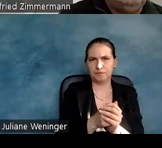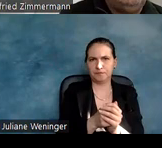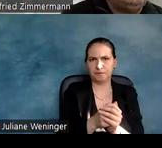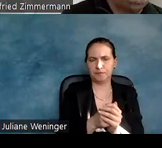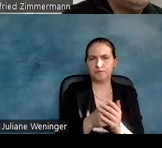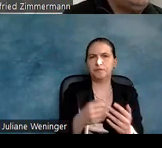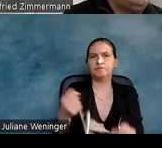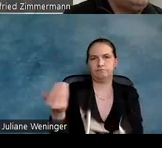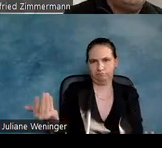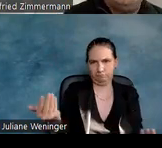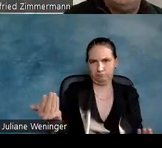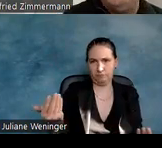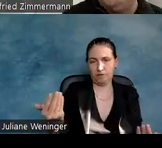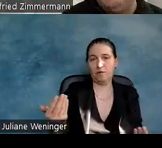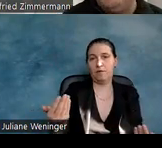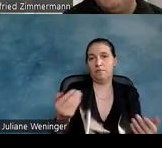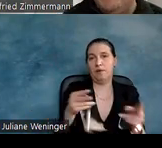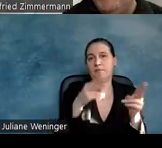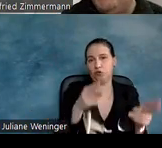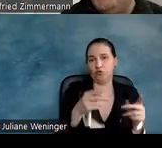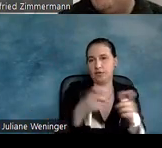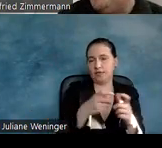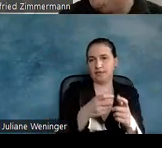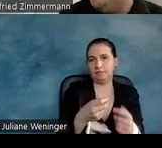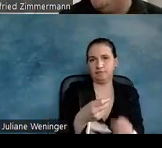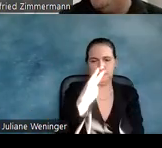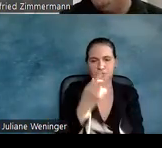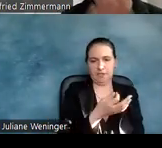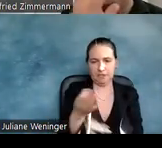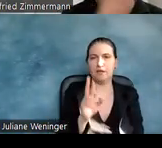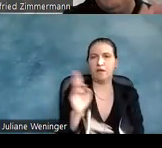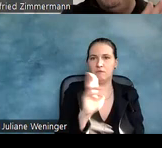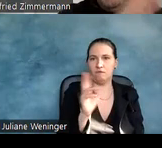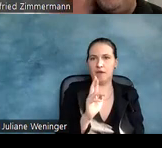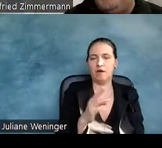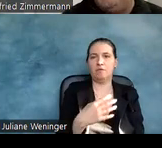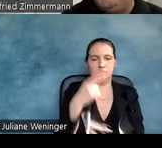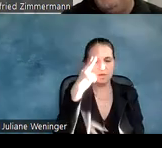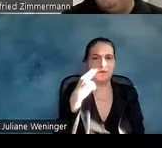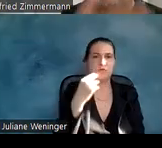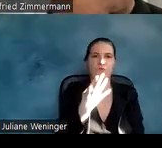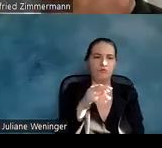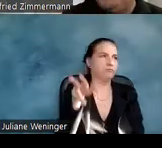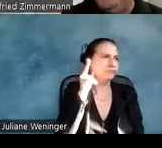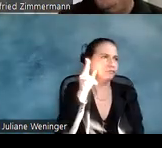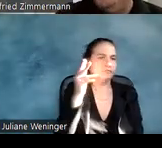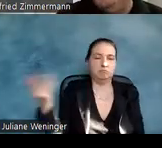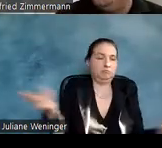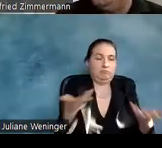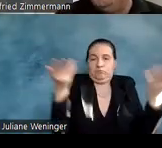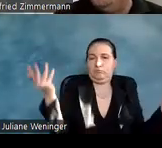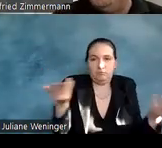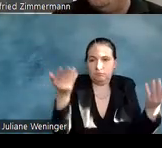-Ticket natürlich sieht man gar nichts, also das heißt, jemand, der Screenreader hat, wird nichts sehen, würde sagen, okay,